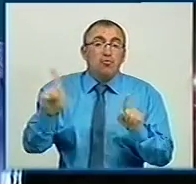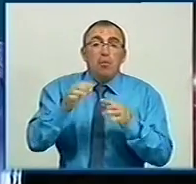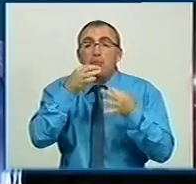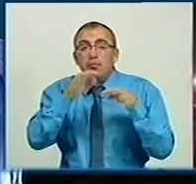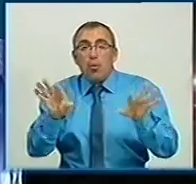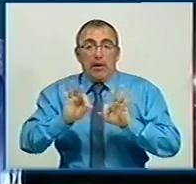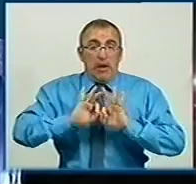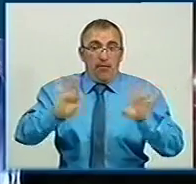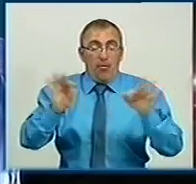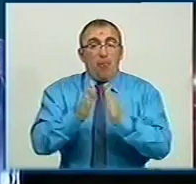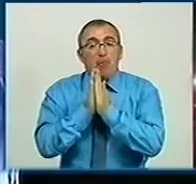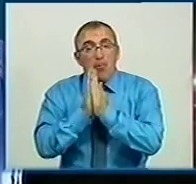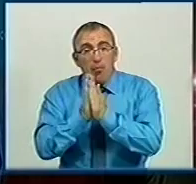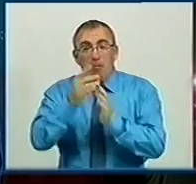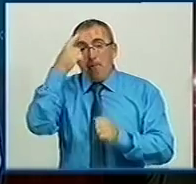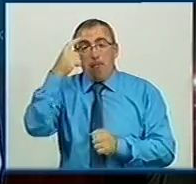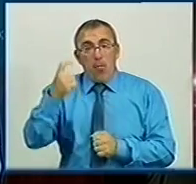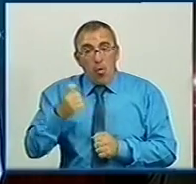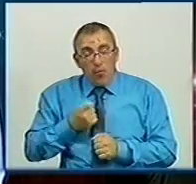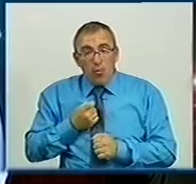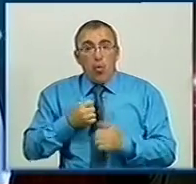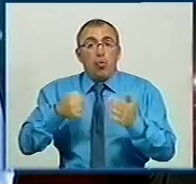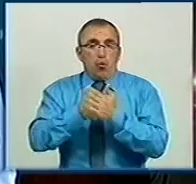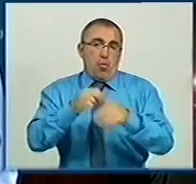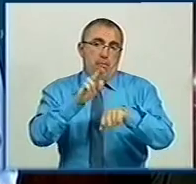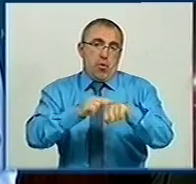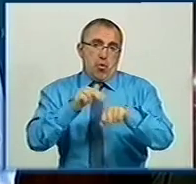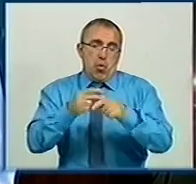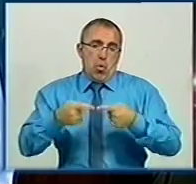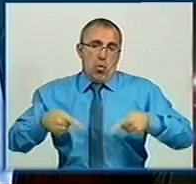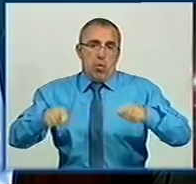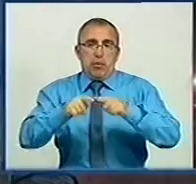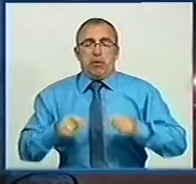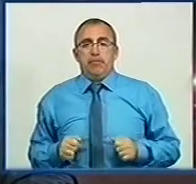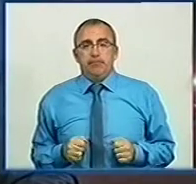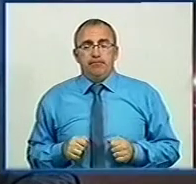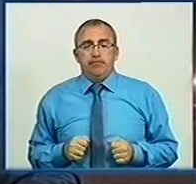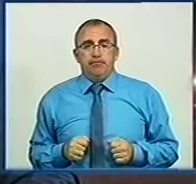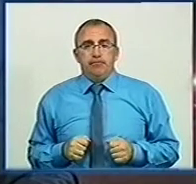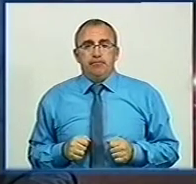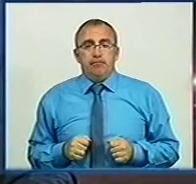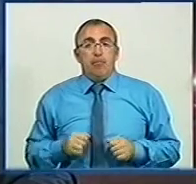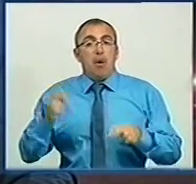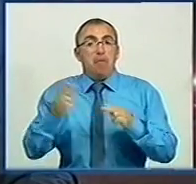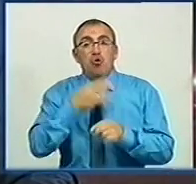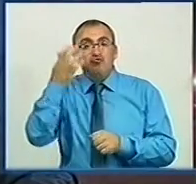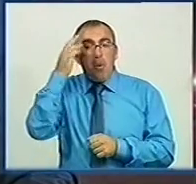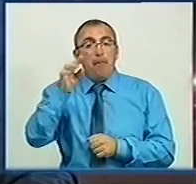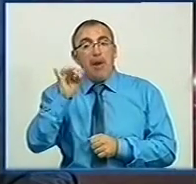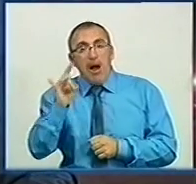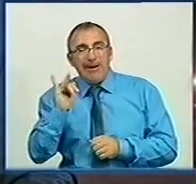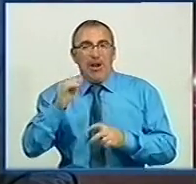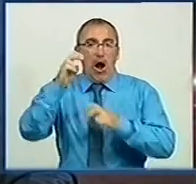інформацією, з проханням повідомити її до правоохоронних органів. Без чорного піару та